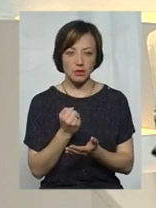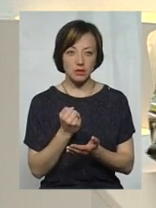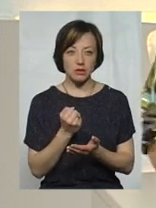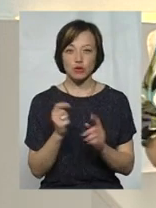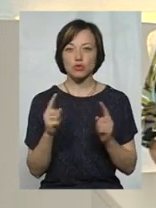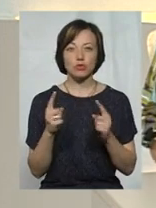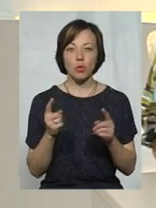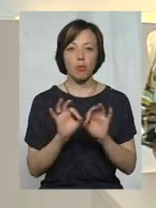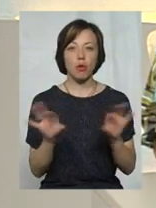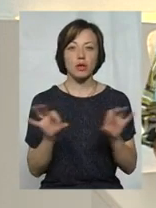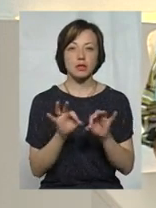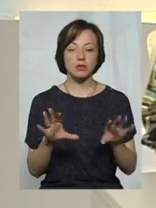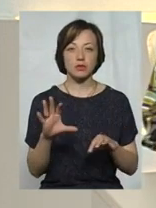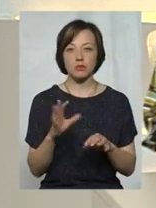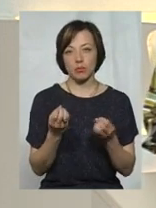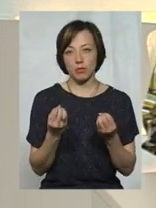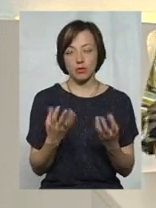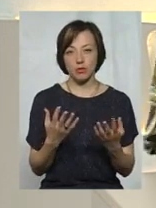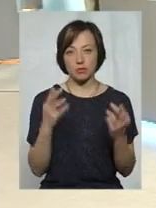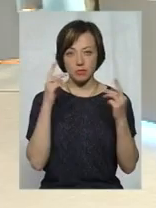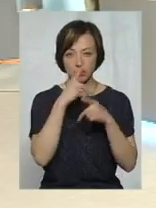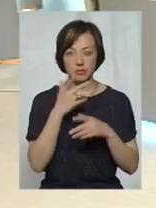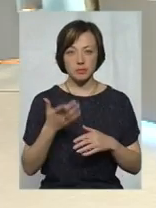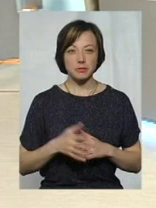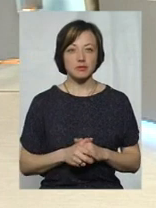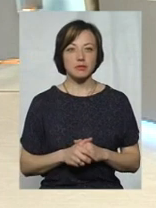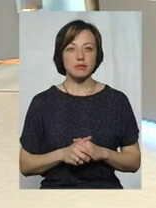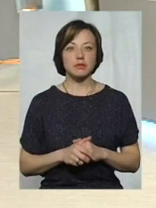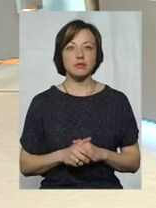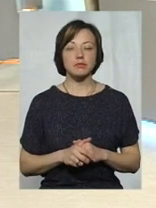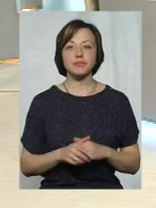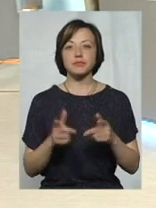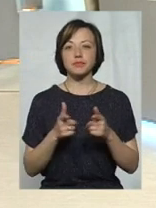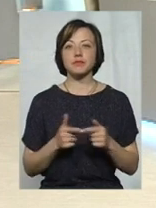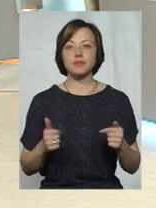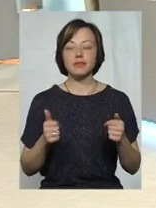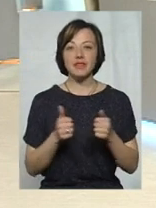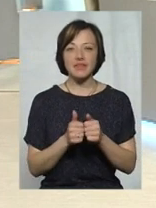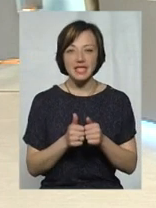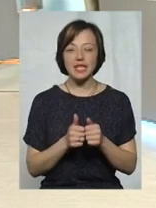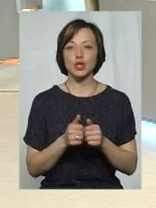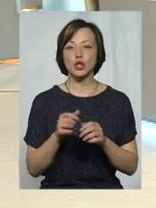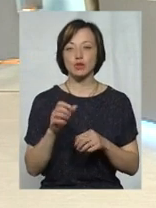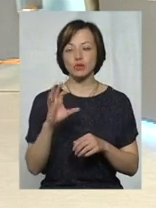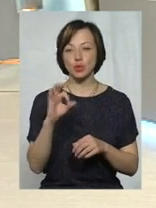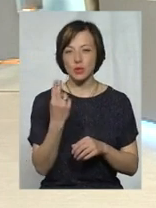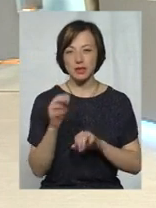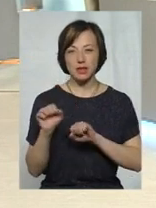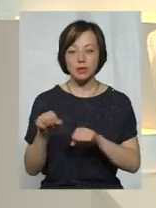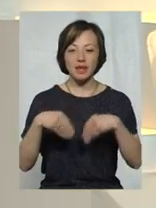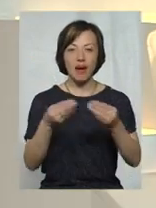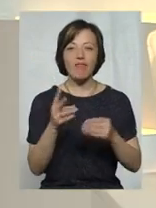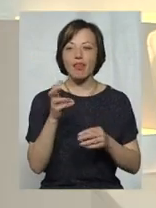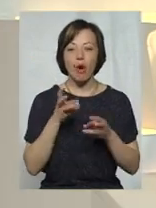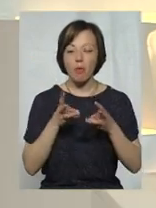чому ж тоді пояснили, чи це просто люди неправильно зрозуміли? Призначили нульову субсидію на неопалювальний період. людина сказала, що